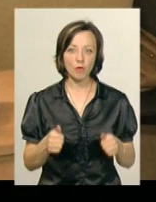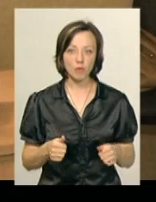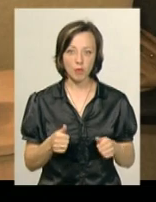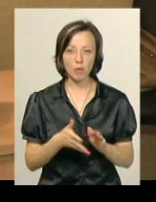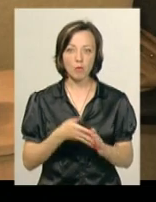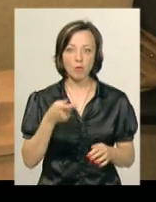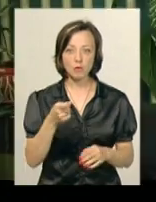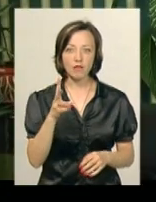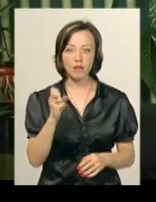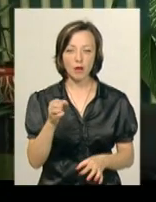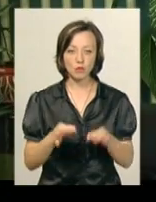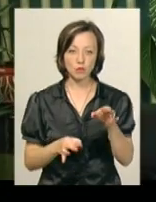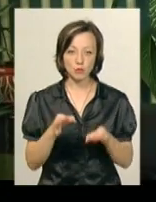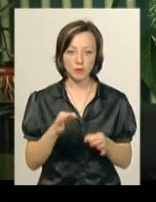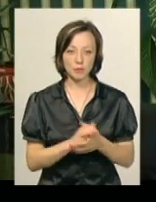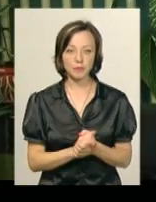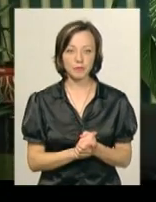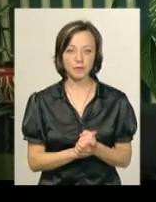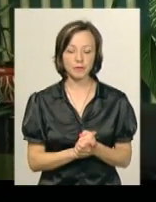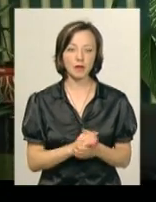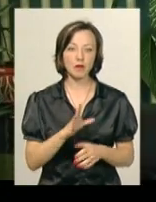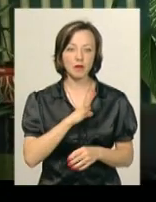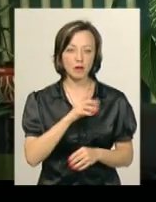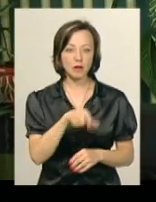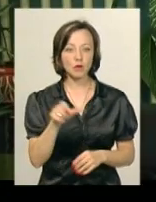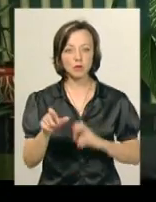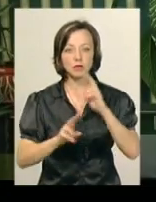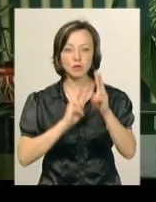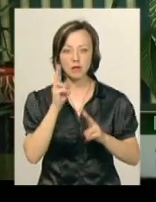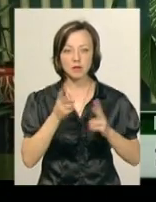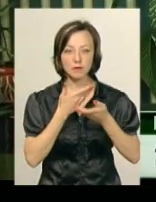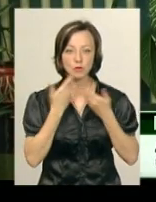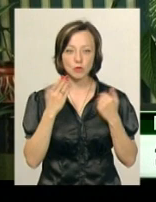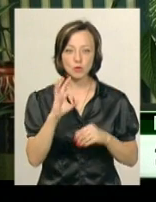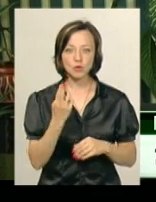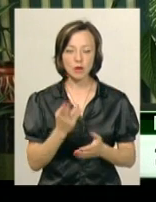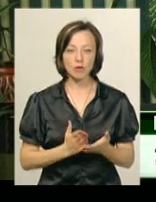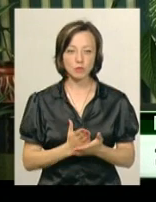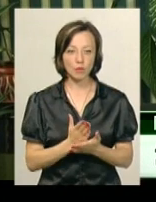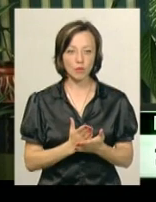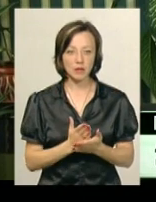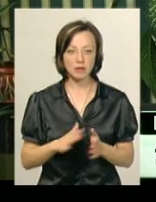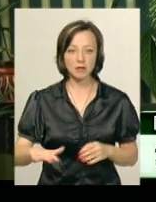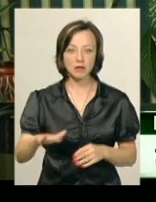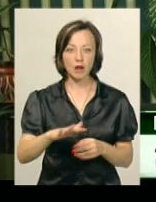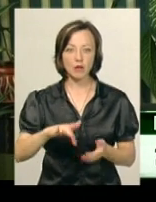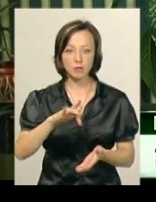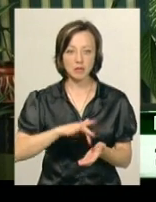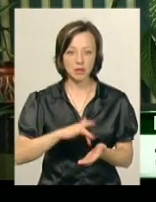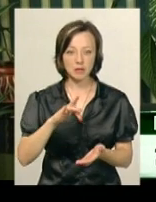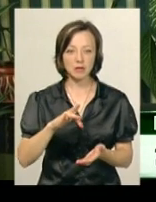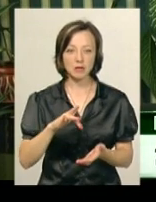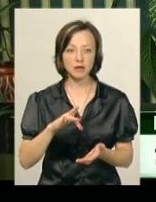позив на суд. Скаржилися на відсутність соціального обслуговування, як в територіальному центрі,